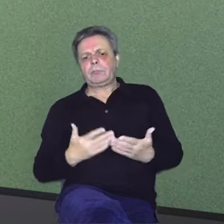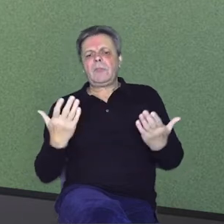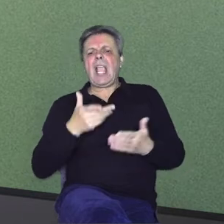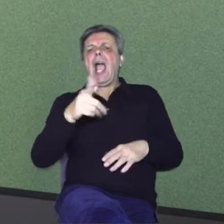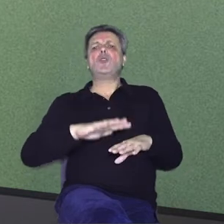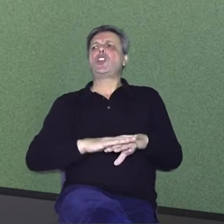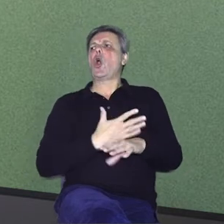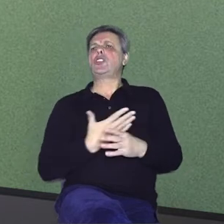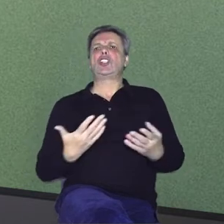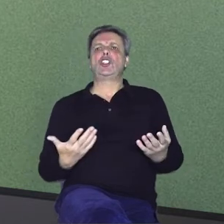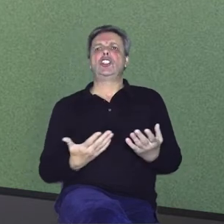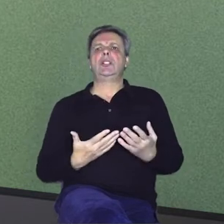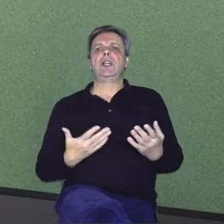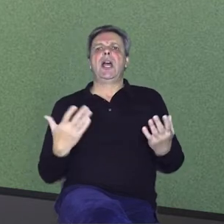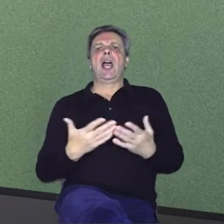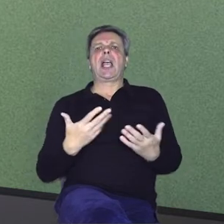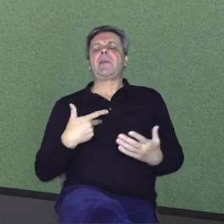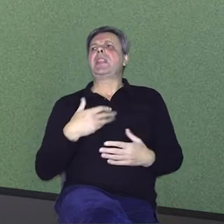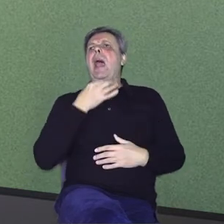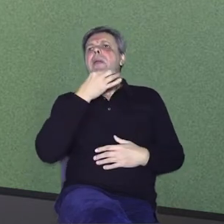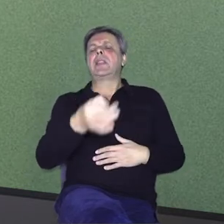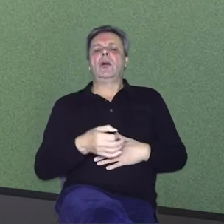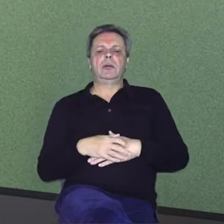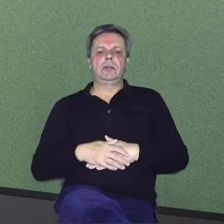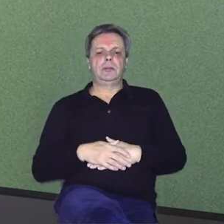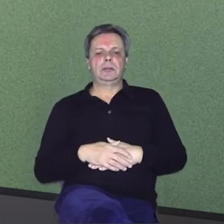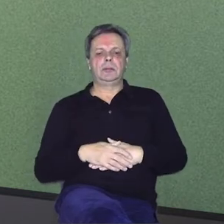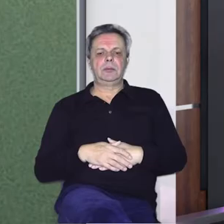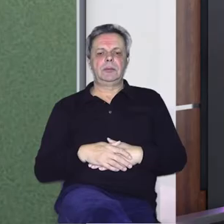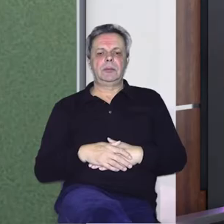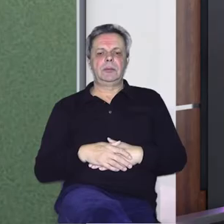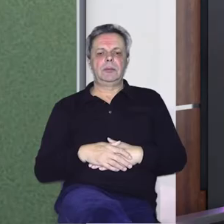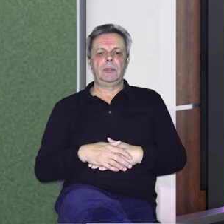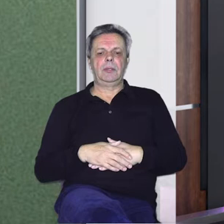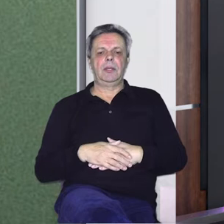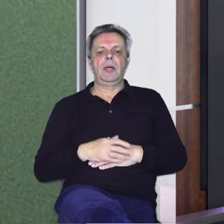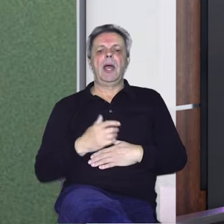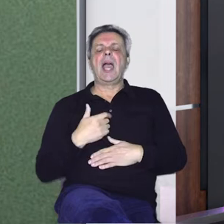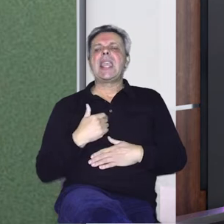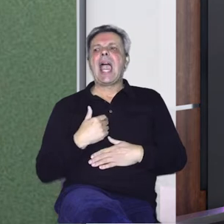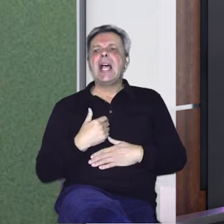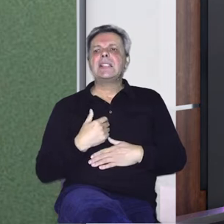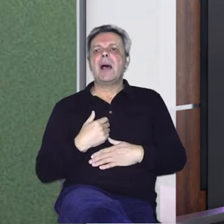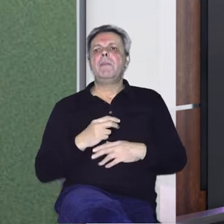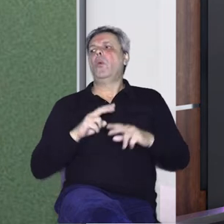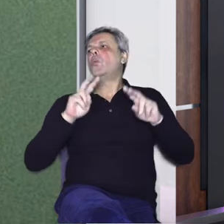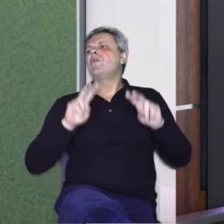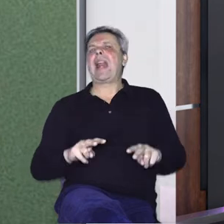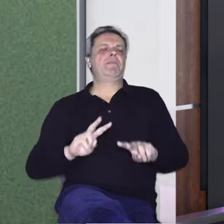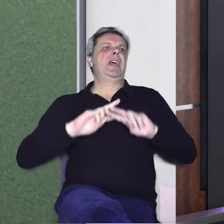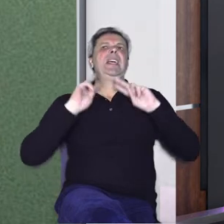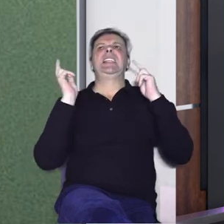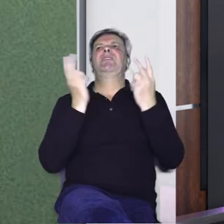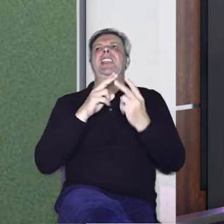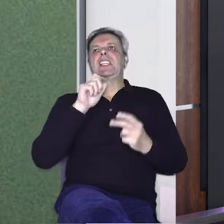kako se ti osjećaš kad bih te ovako pitao? Pa, ja sam prije svega kosmopolit.